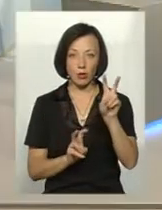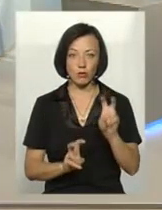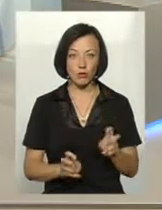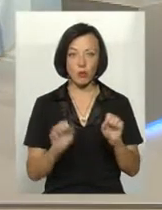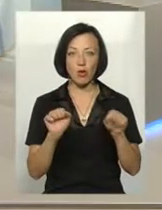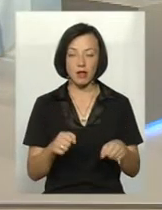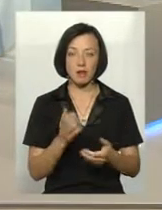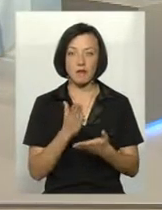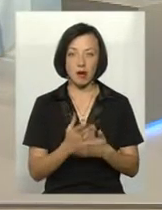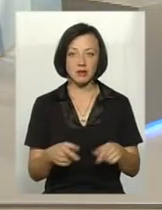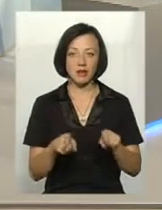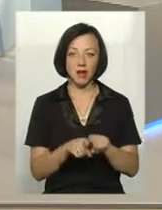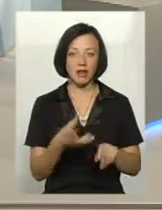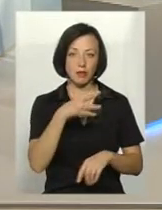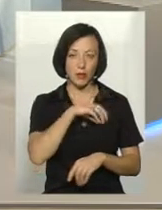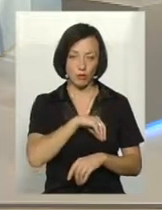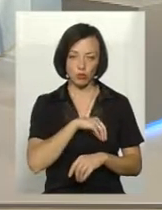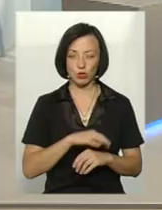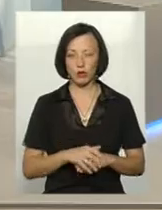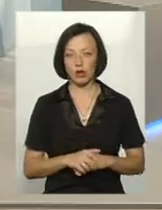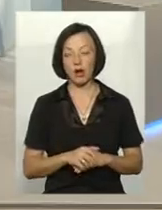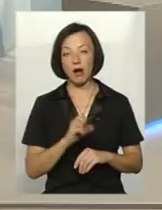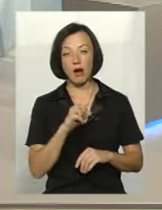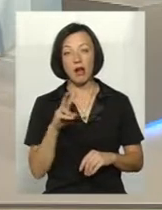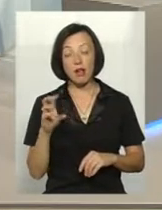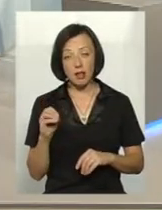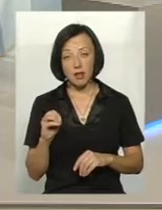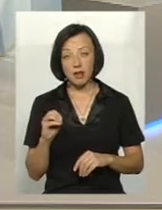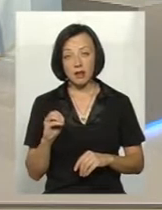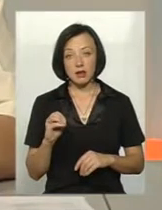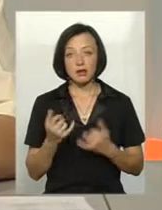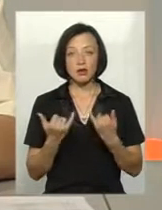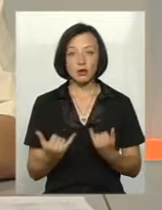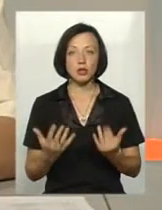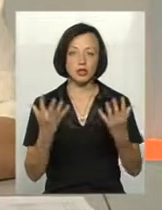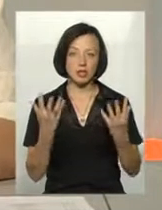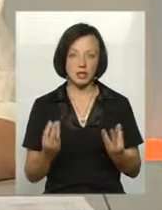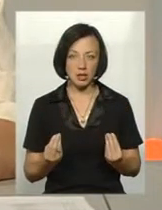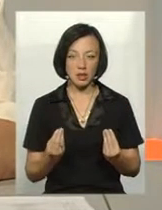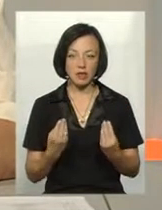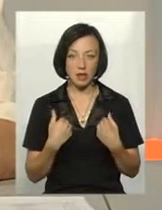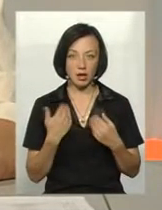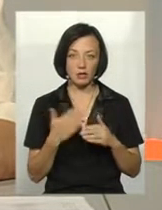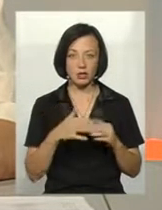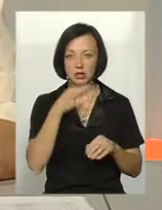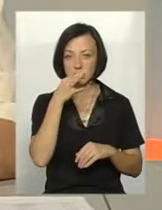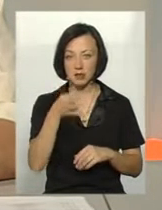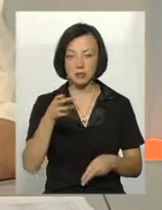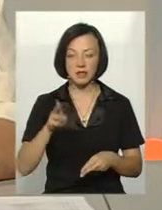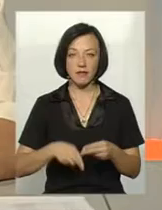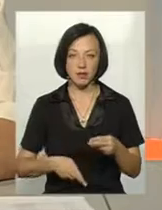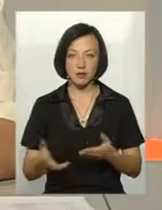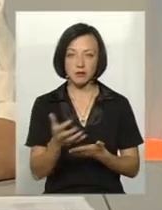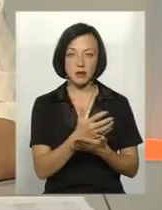могли мати, мають таку рентабельність. Але разом з тим, на сьогоднішній день, як я вже казала, що ми завершуємо